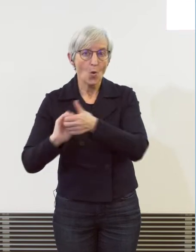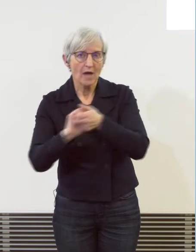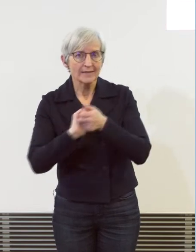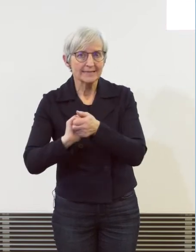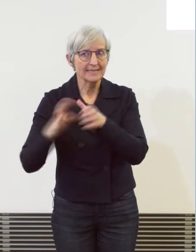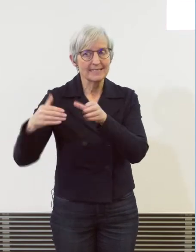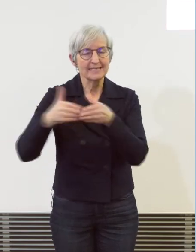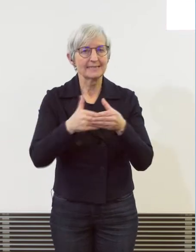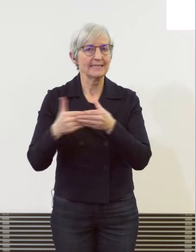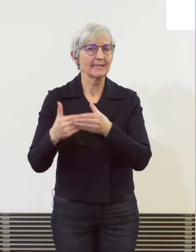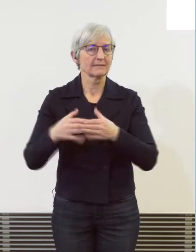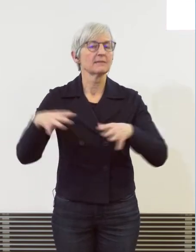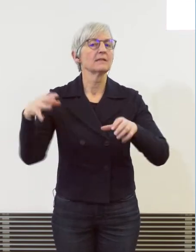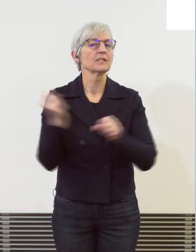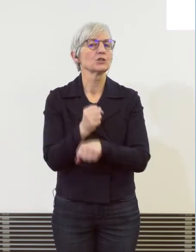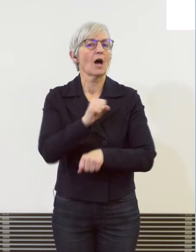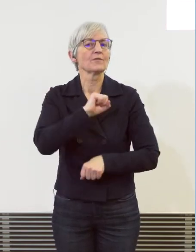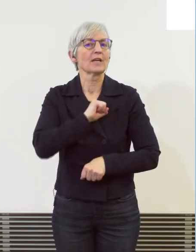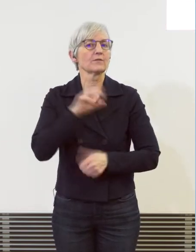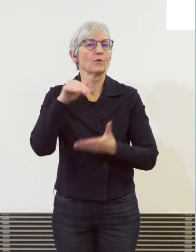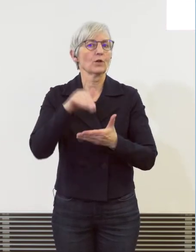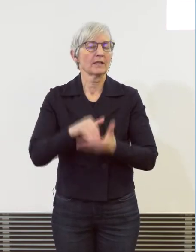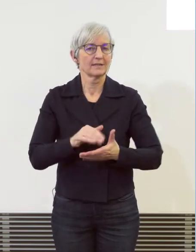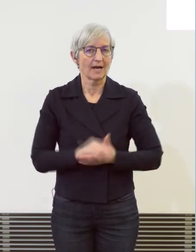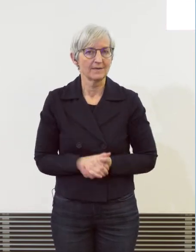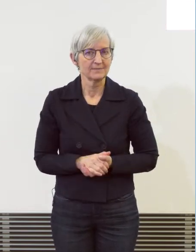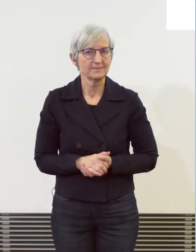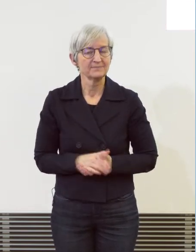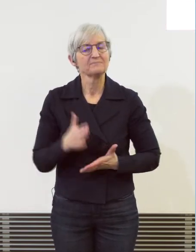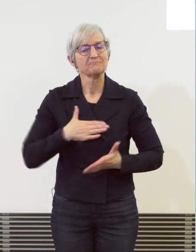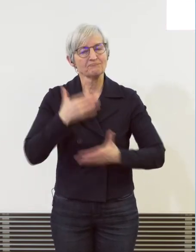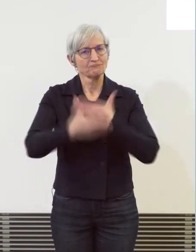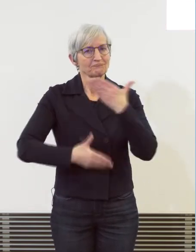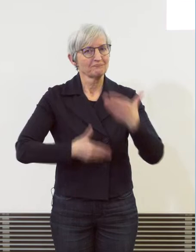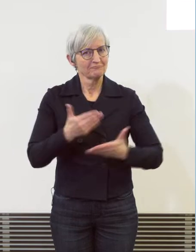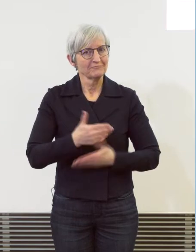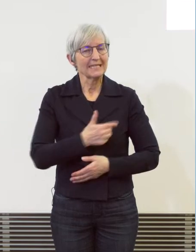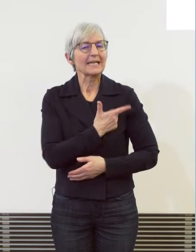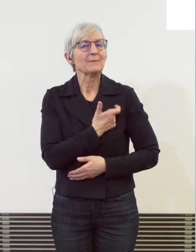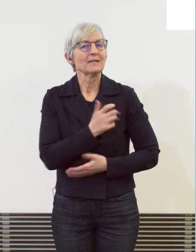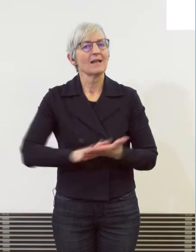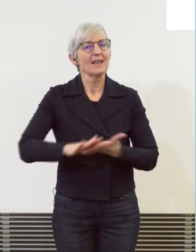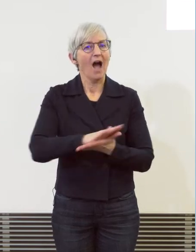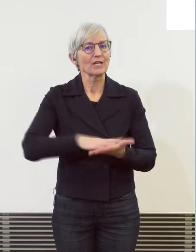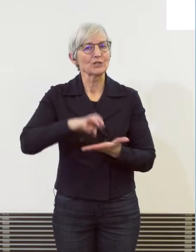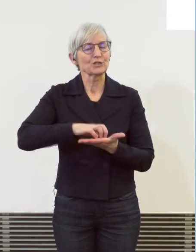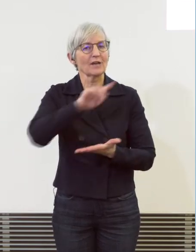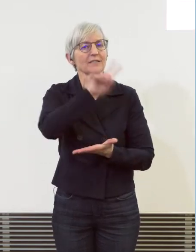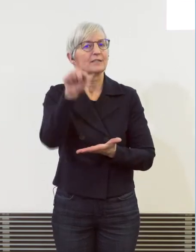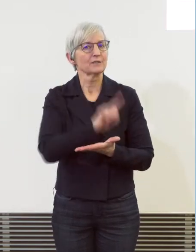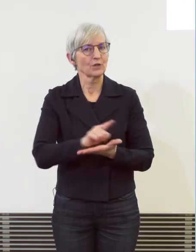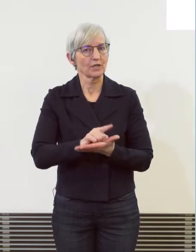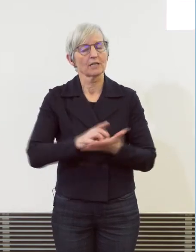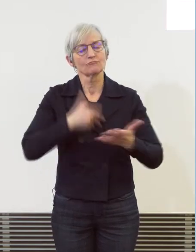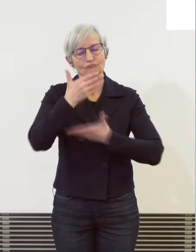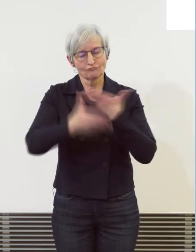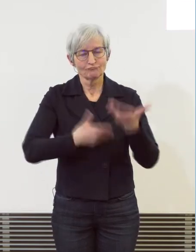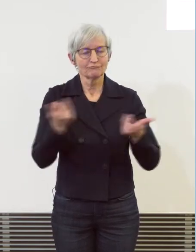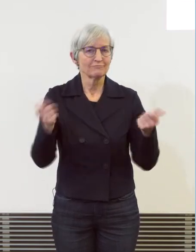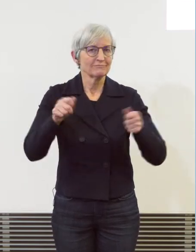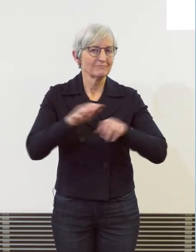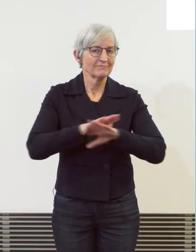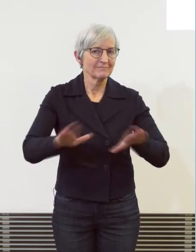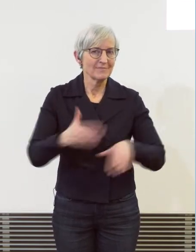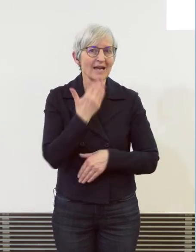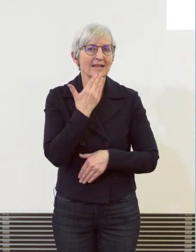Damit schließe meine Ausführungen zu der Kriminalitätslage in der Stadt Zürich und bedanke mich für Ihr Interesse. Vielen